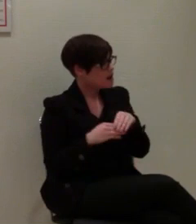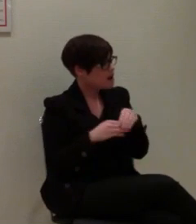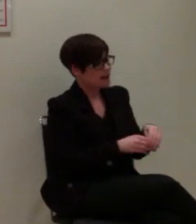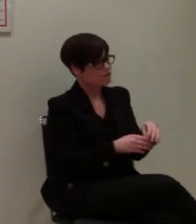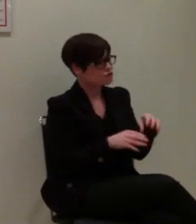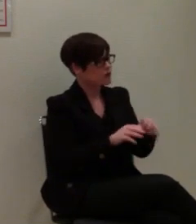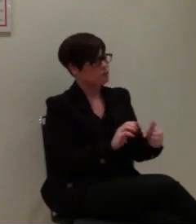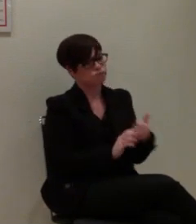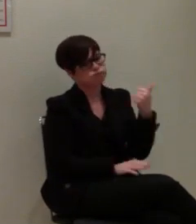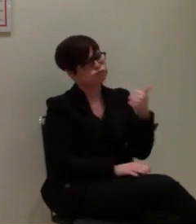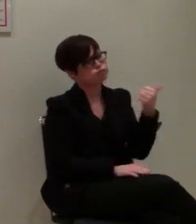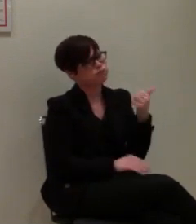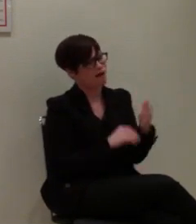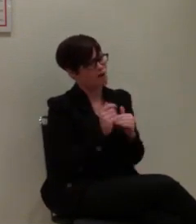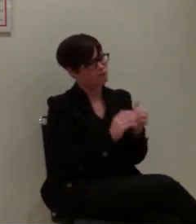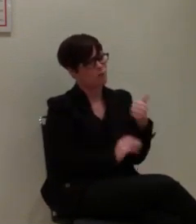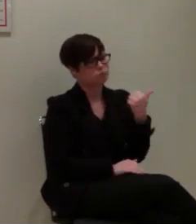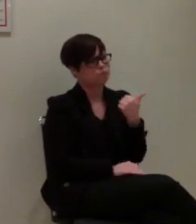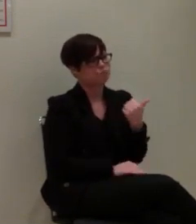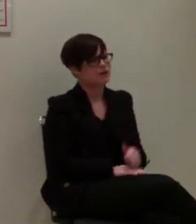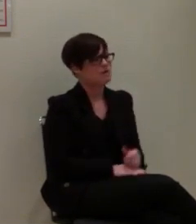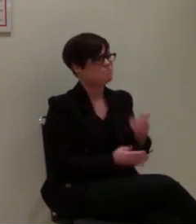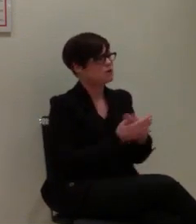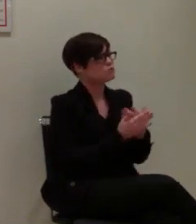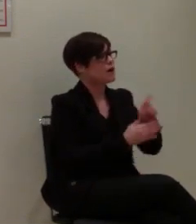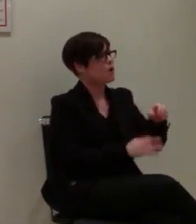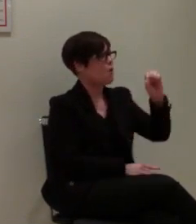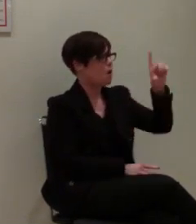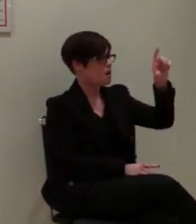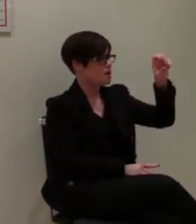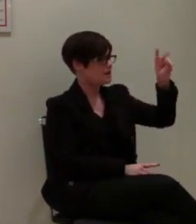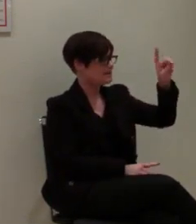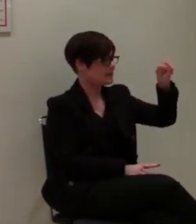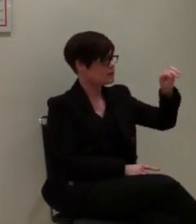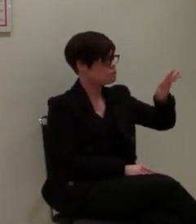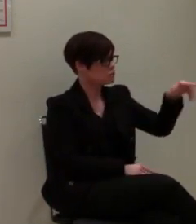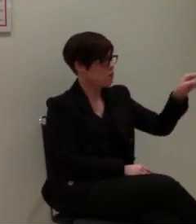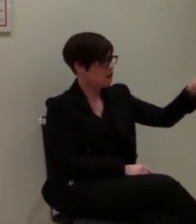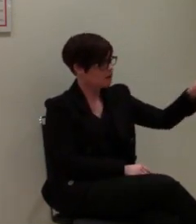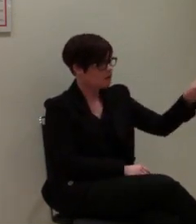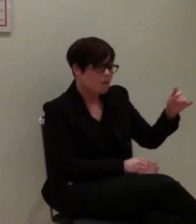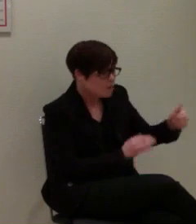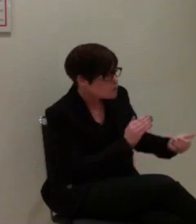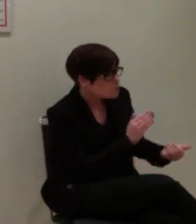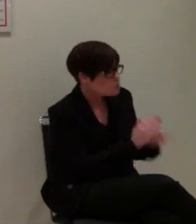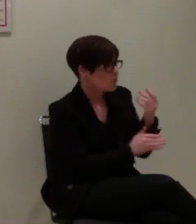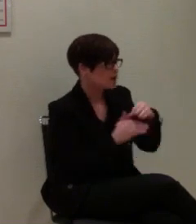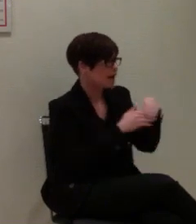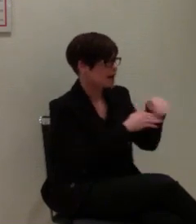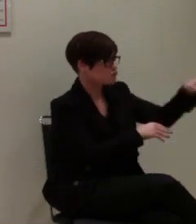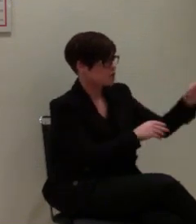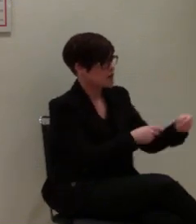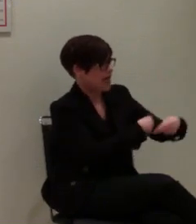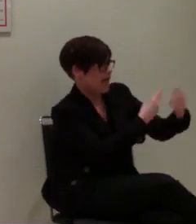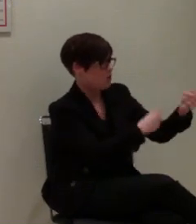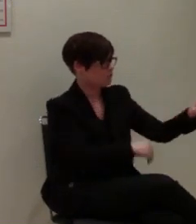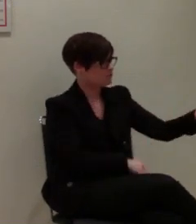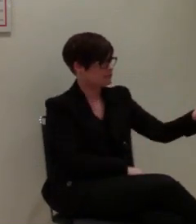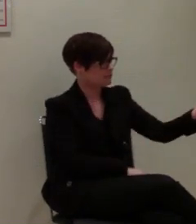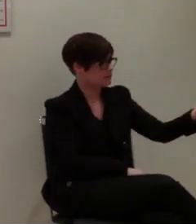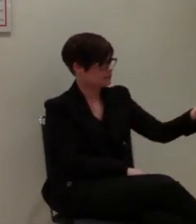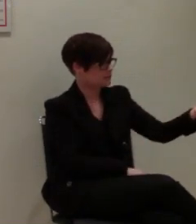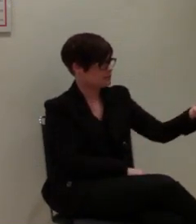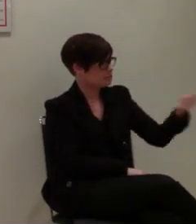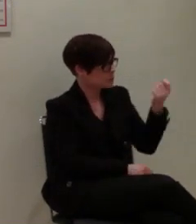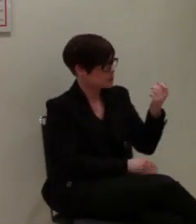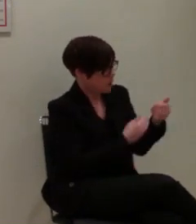aufgebaut, die recht gut ist. Oder in Oldenburg ist jetzt kürzlich eine ganz neue Leitstelle in Betrieb gegangen. Das ist, wenn